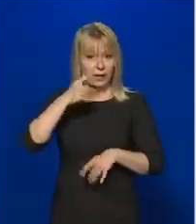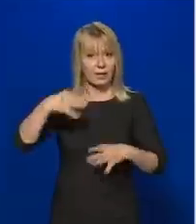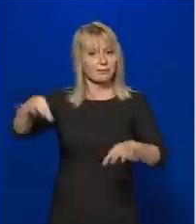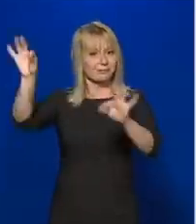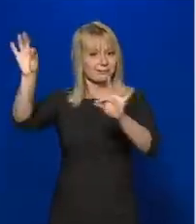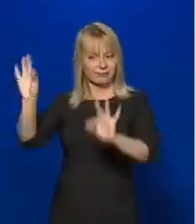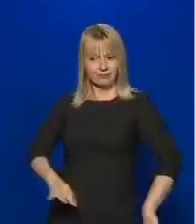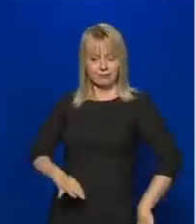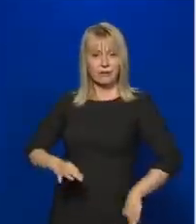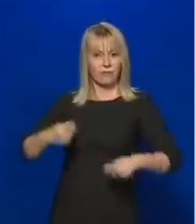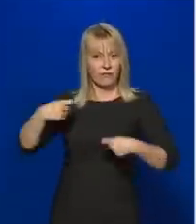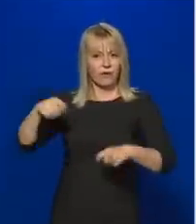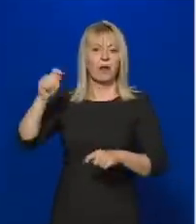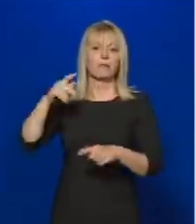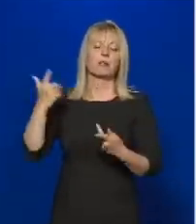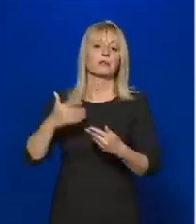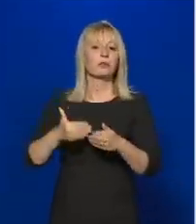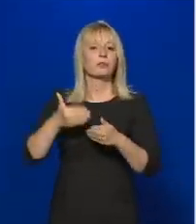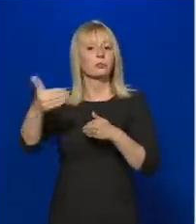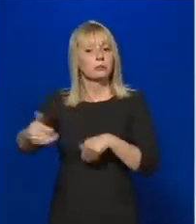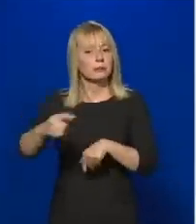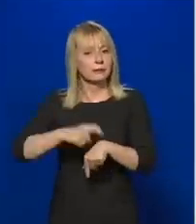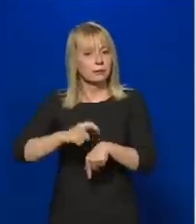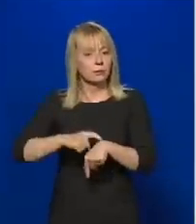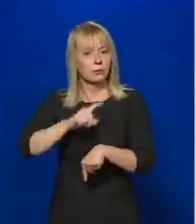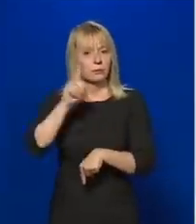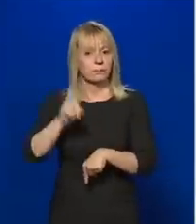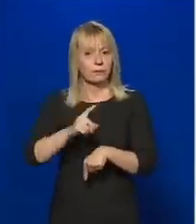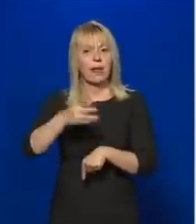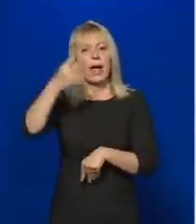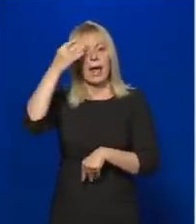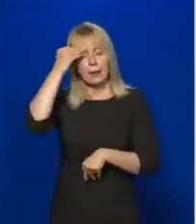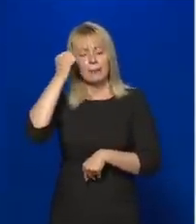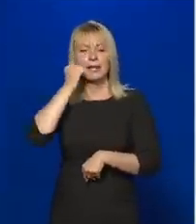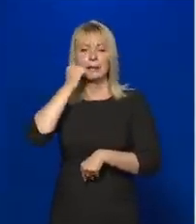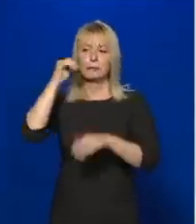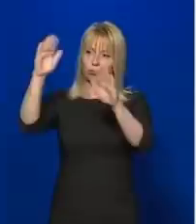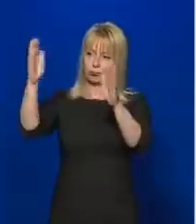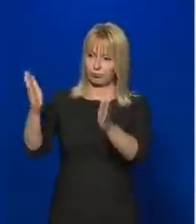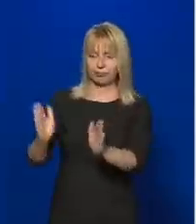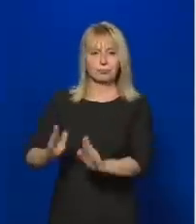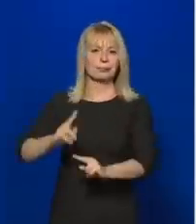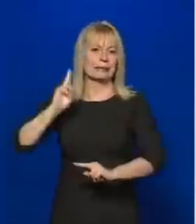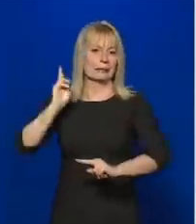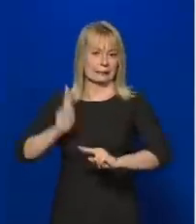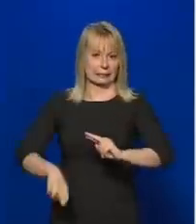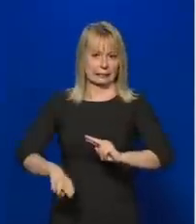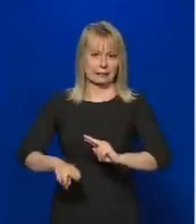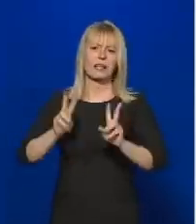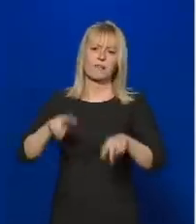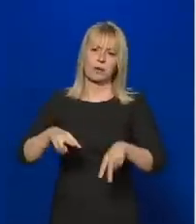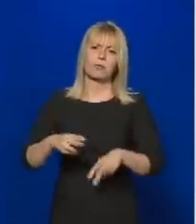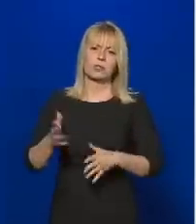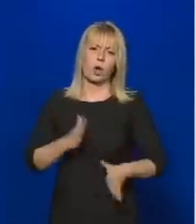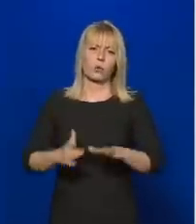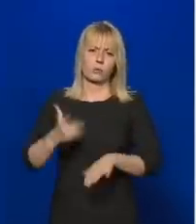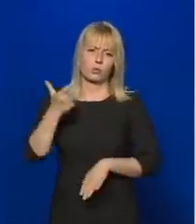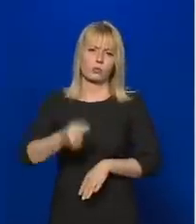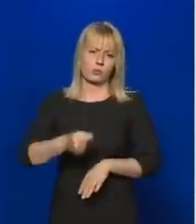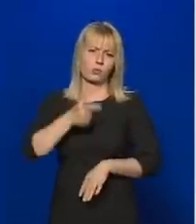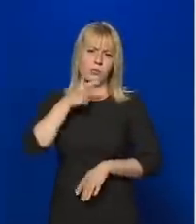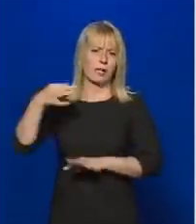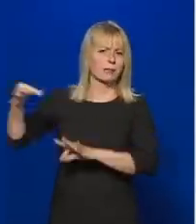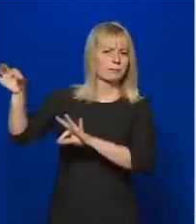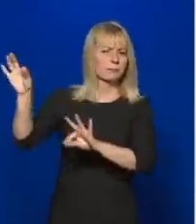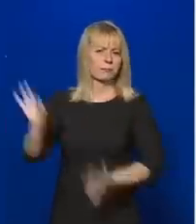csúszik a koronavírus járvány miatt? Az emlékmű elkészült, de nagy valószínűséggel augusztus 20-án avatjuk föl, mert június